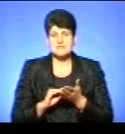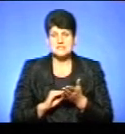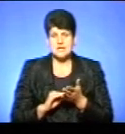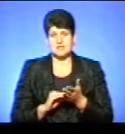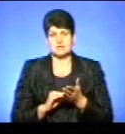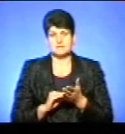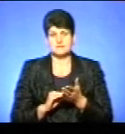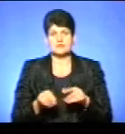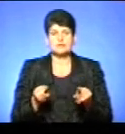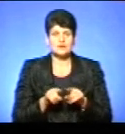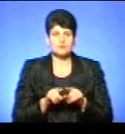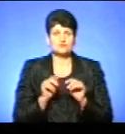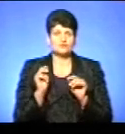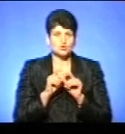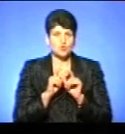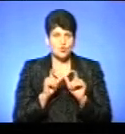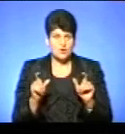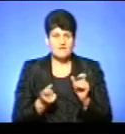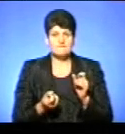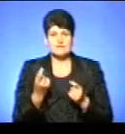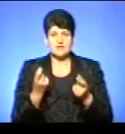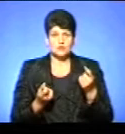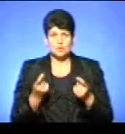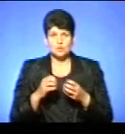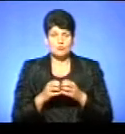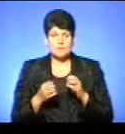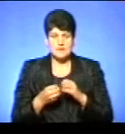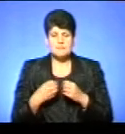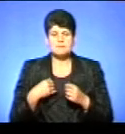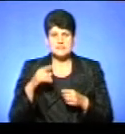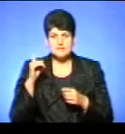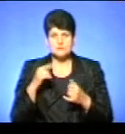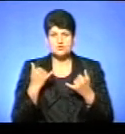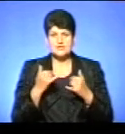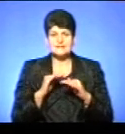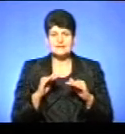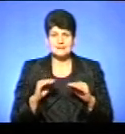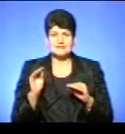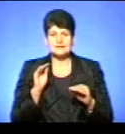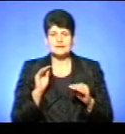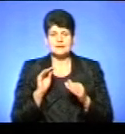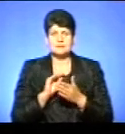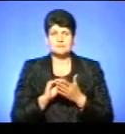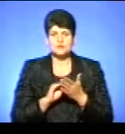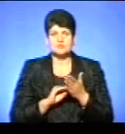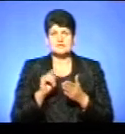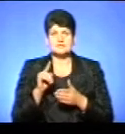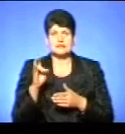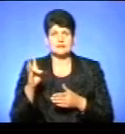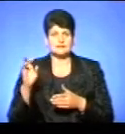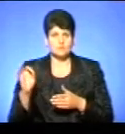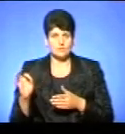так само у школі виникне одразу проблема. Ми знаємо, що сучасні діти складають 11-класники, складають в